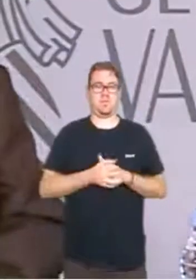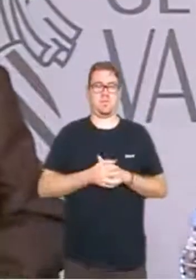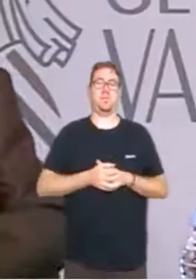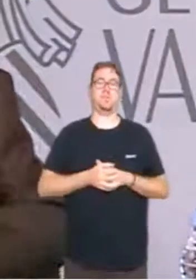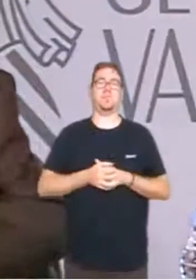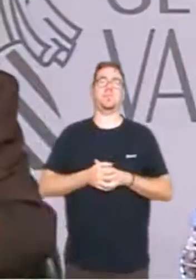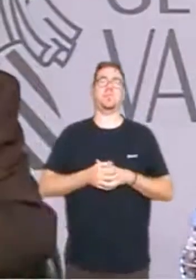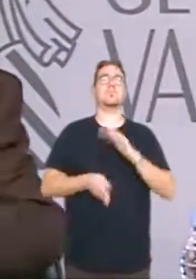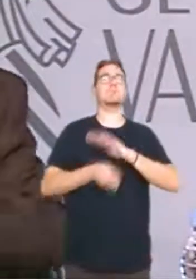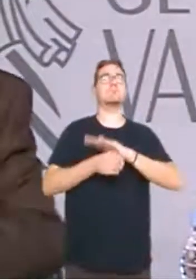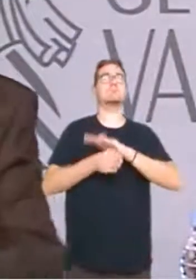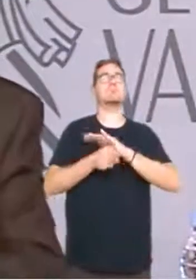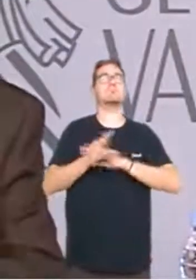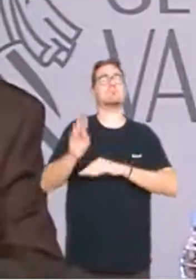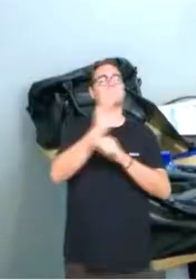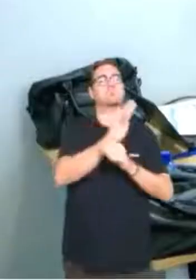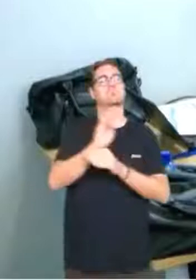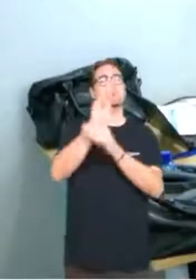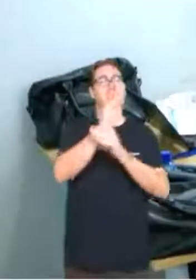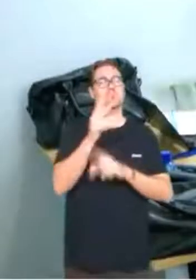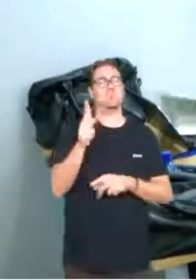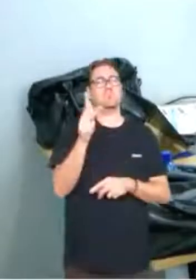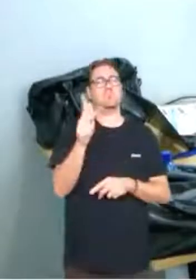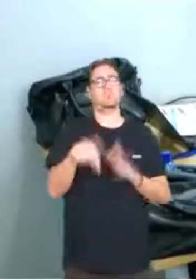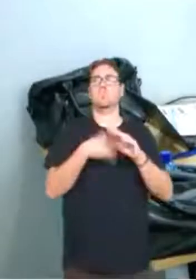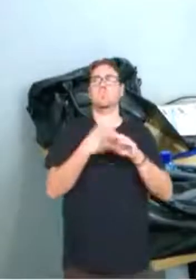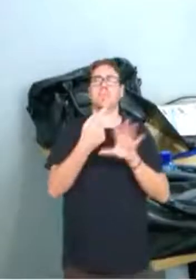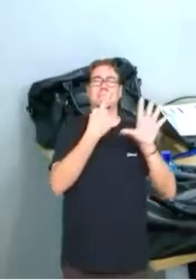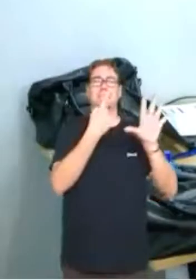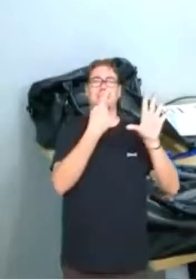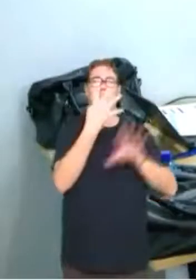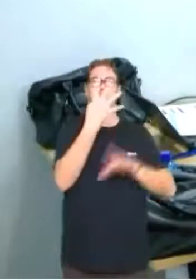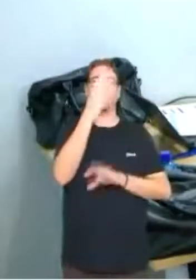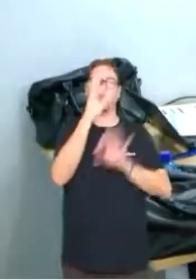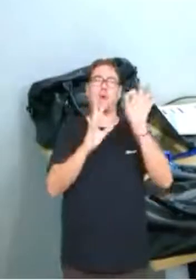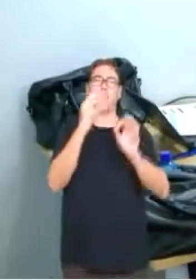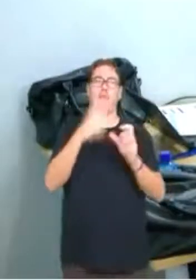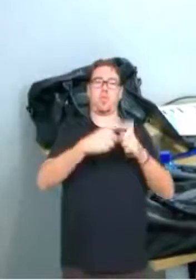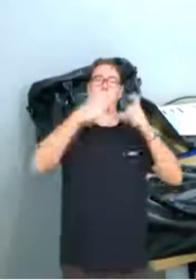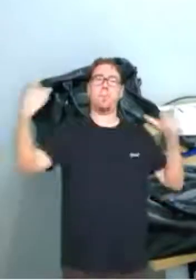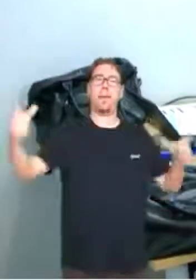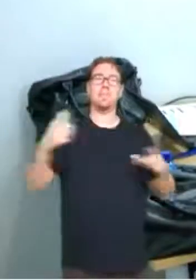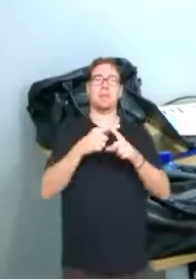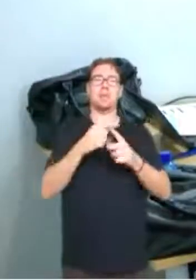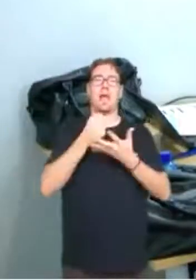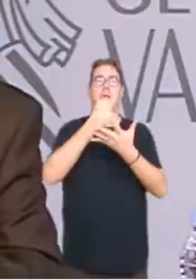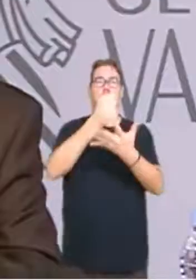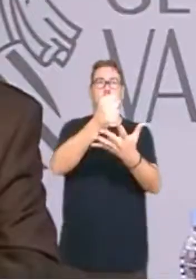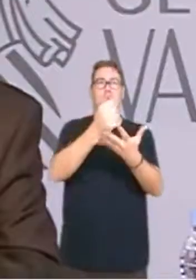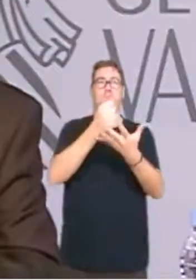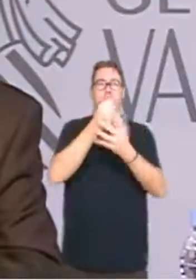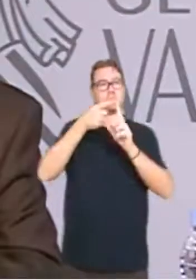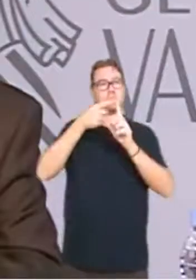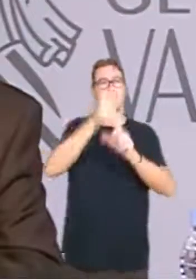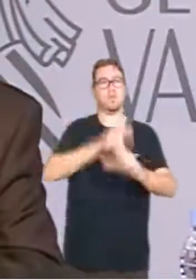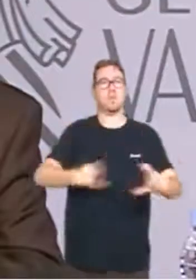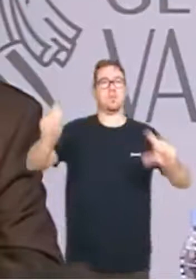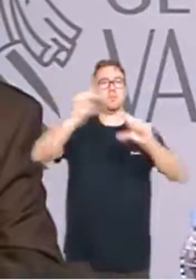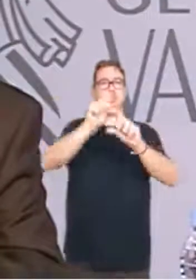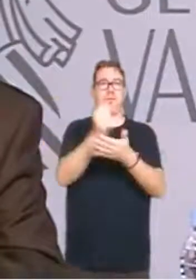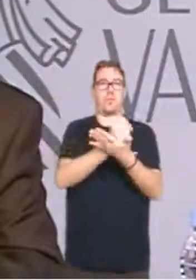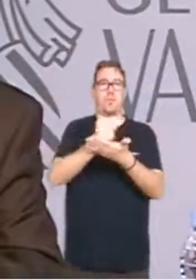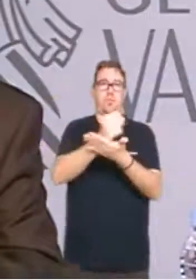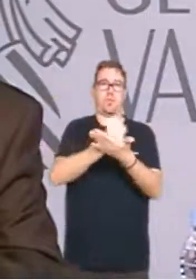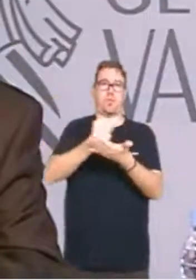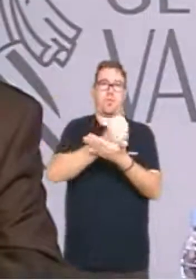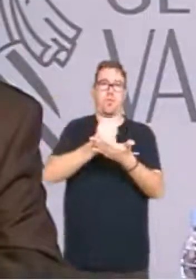Continuem garantint drets i s'incrementa un 64% les ajudes per al copago farmacèutic